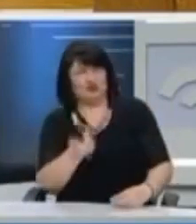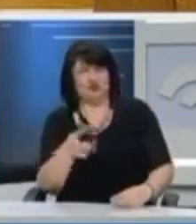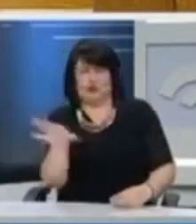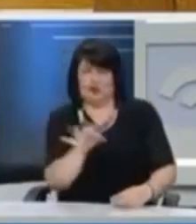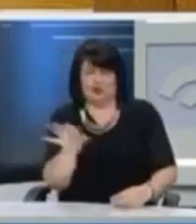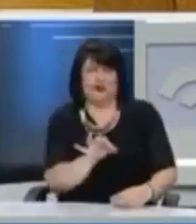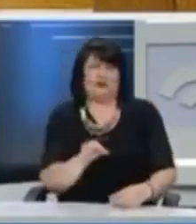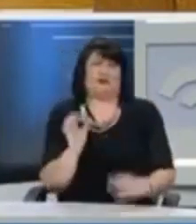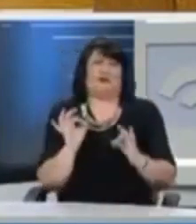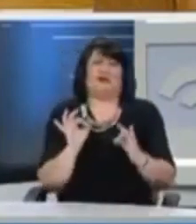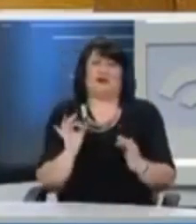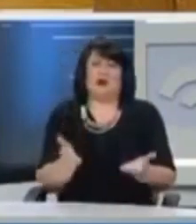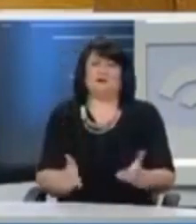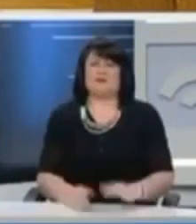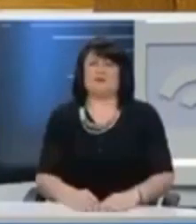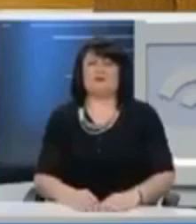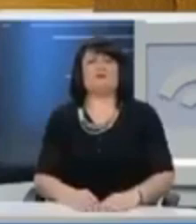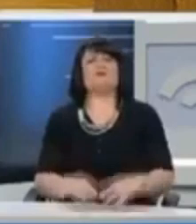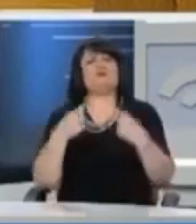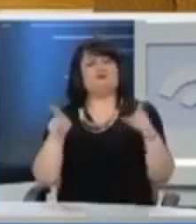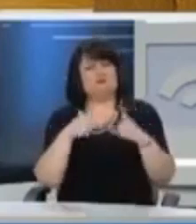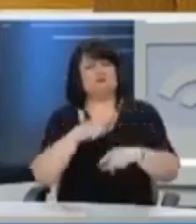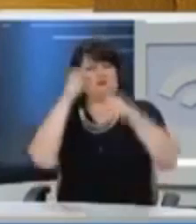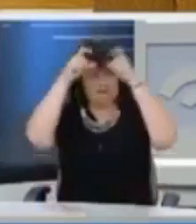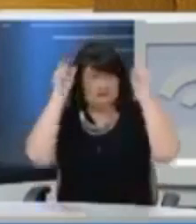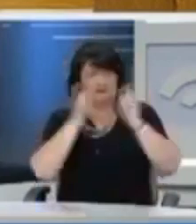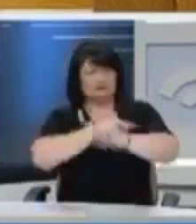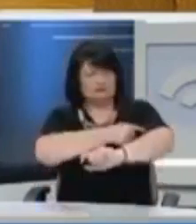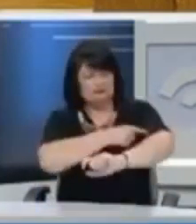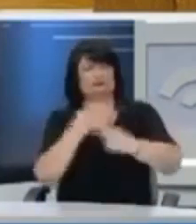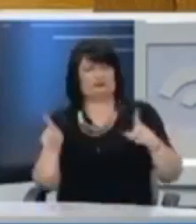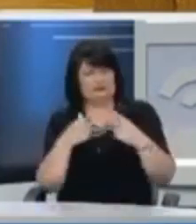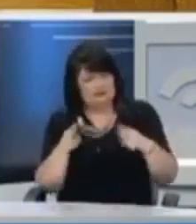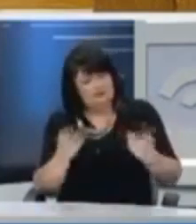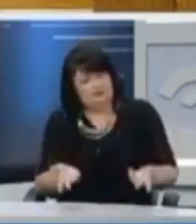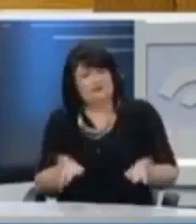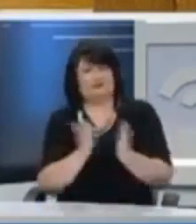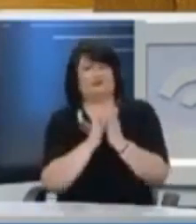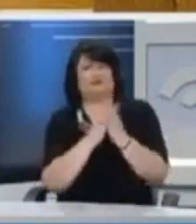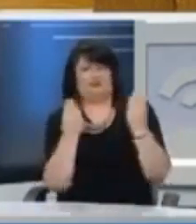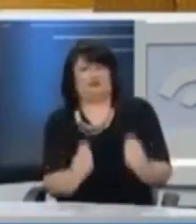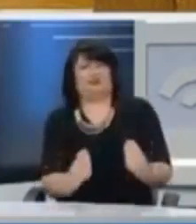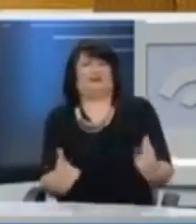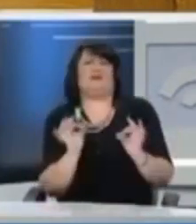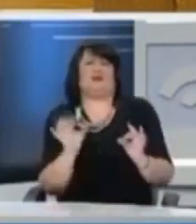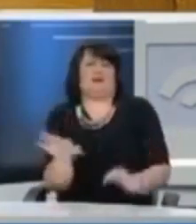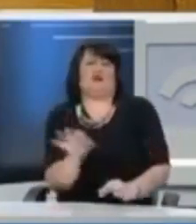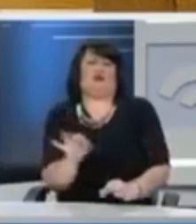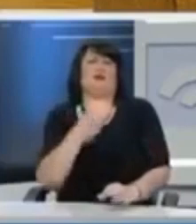ιδίως οι προσλήψεις εκπαιδευτικών, νοσηλευτών, ιατρών, εμείς θα τις χειροκροτήσουμε αυτές.